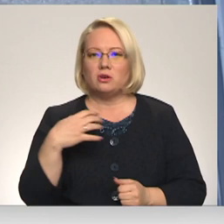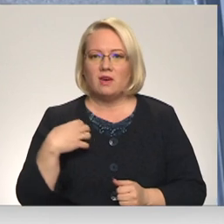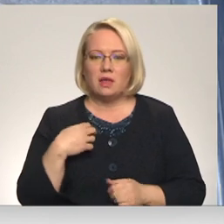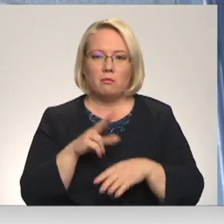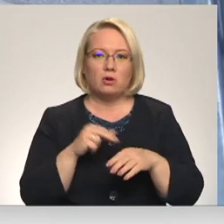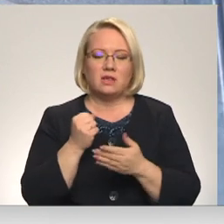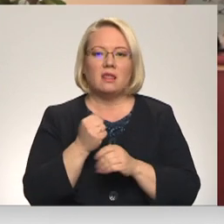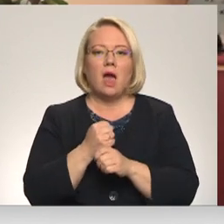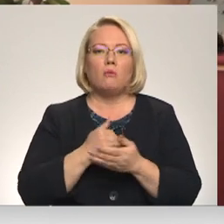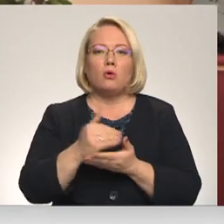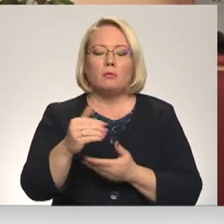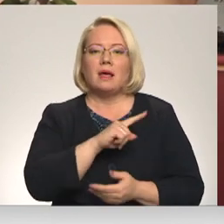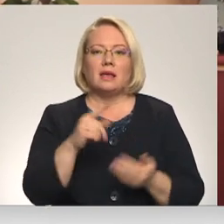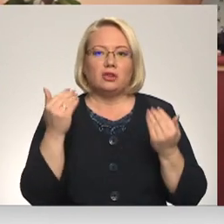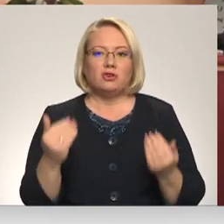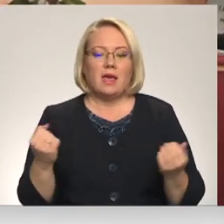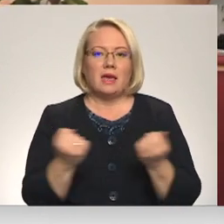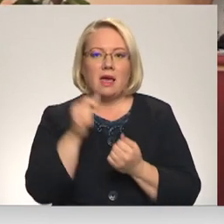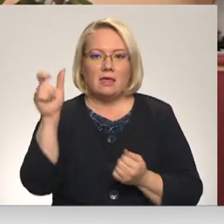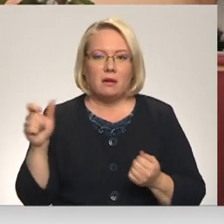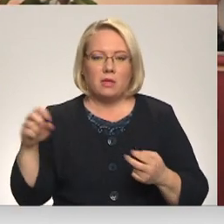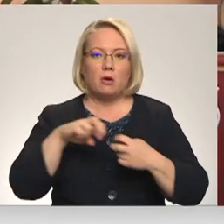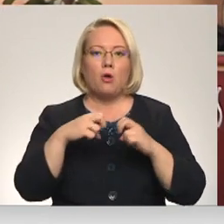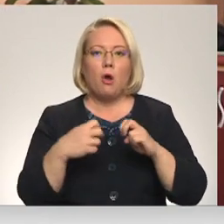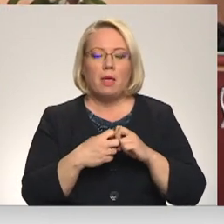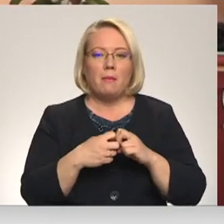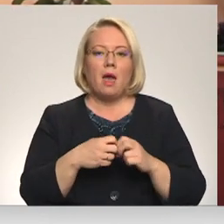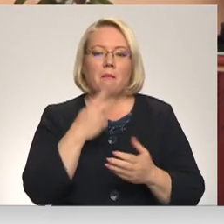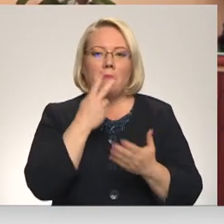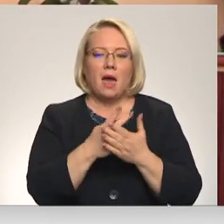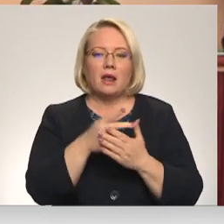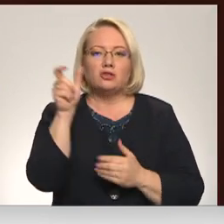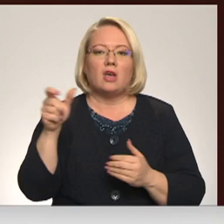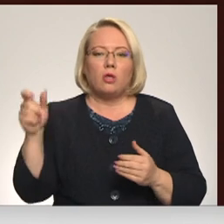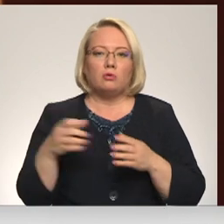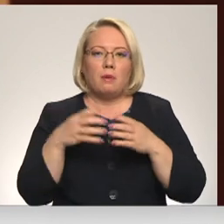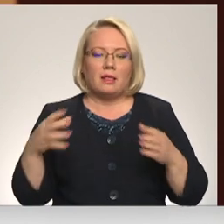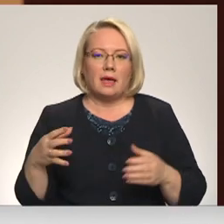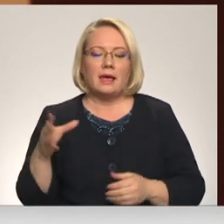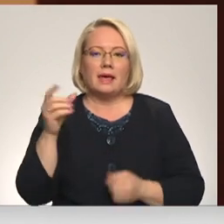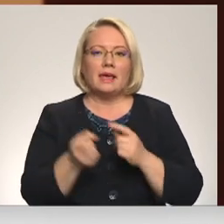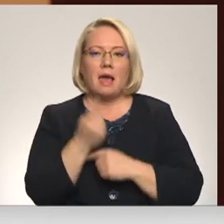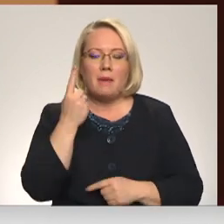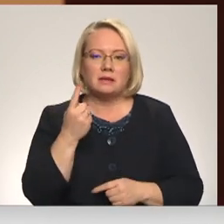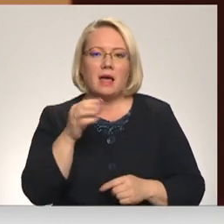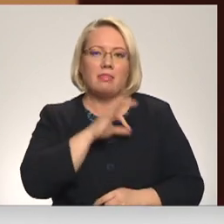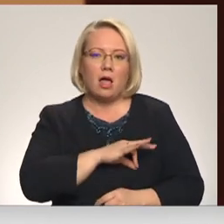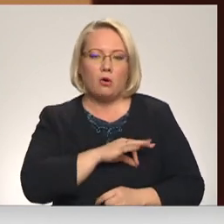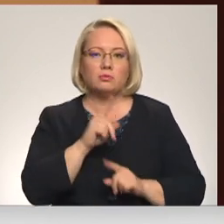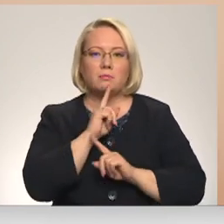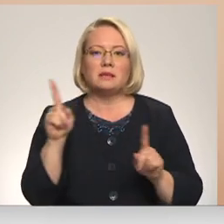darbu turpnās visi līdz neiedarbinieki, problēmas arat štatus palielinot. Iemesls, atalgojums un specifiskā darba vide.